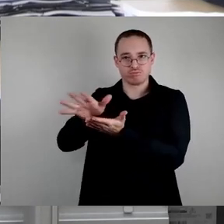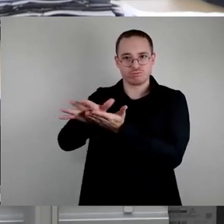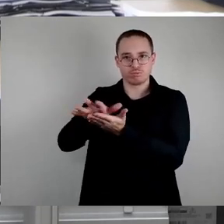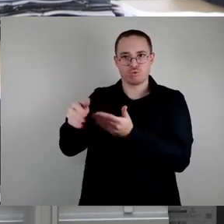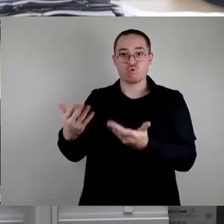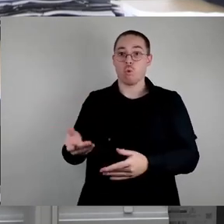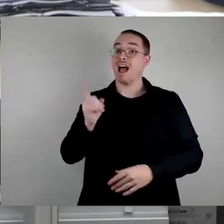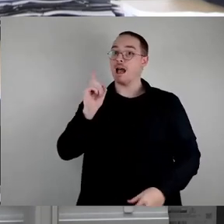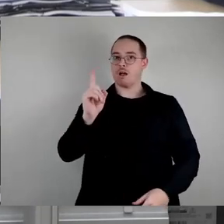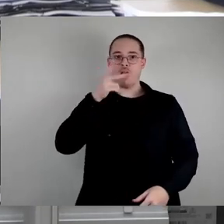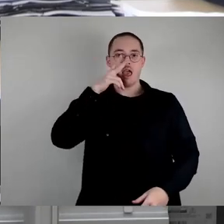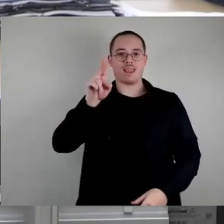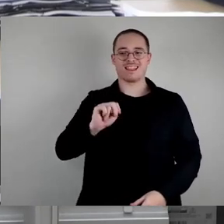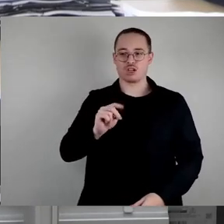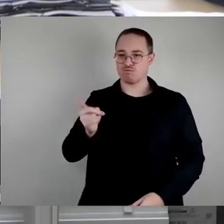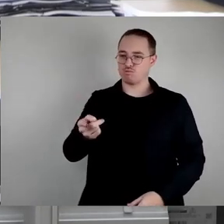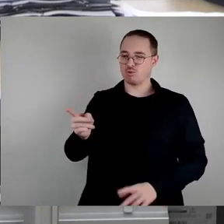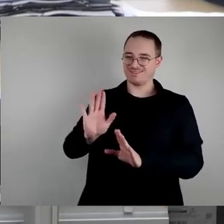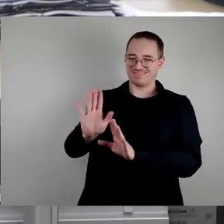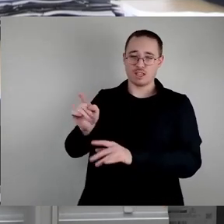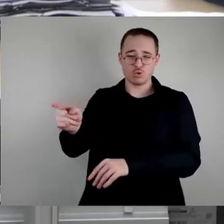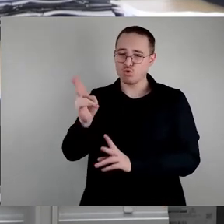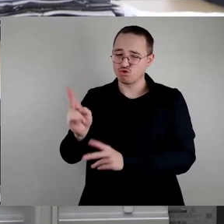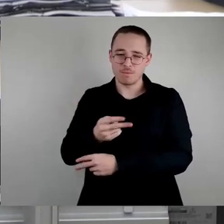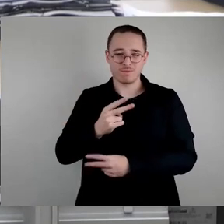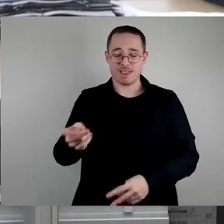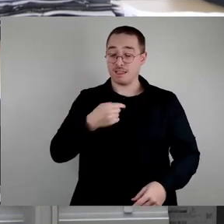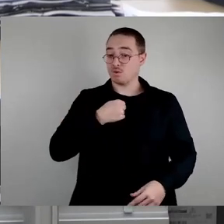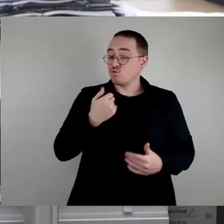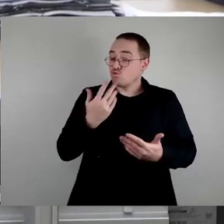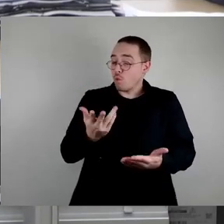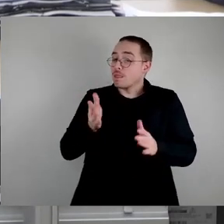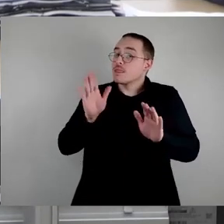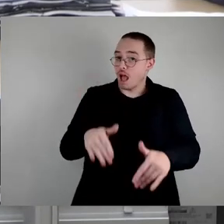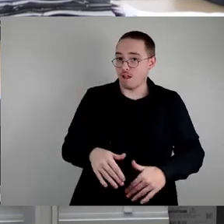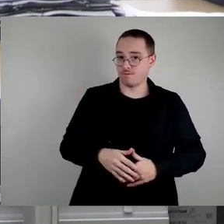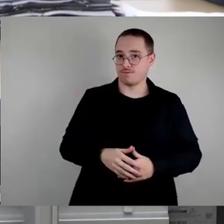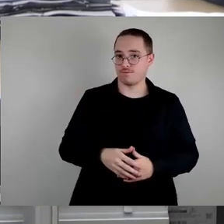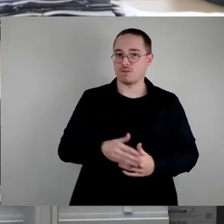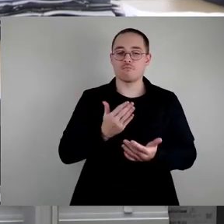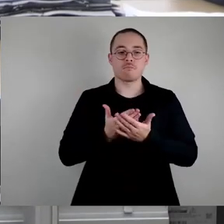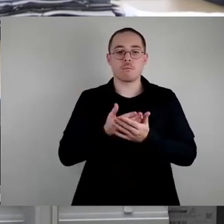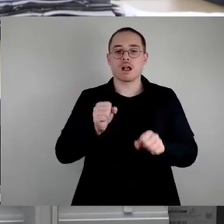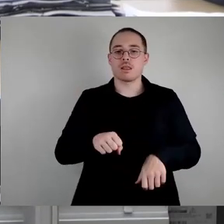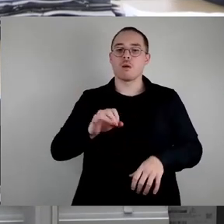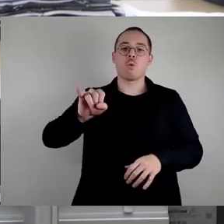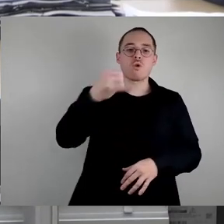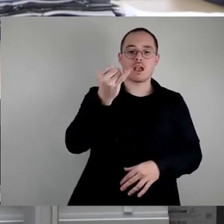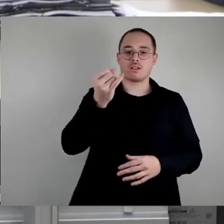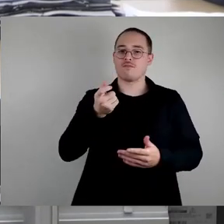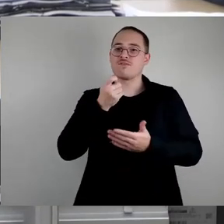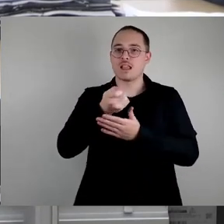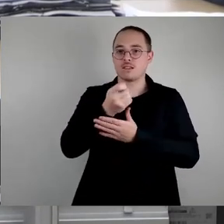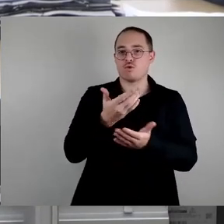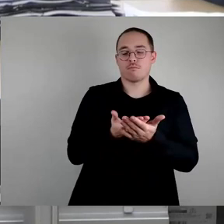prinzipiell nicht verkehrt, weil damit können Projekte vorgezogen werden oder es können auch Projektprozessierungen für Fußwege, für Parkerweiterungen oder